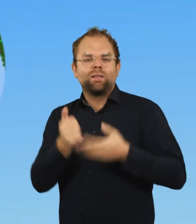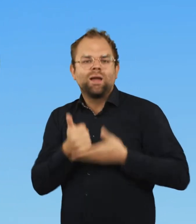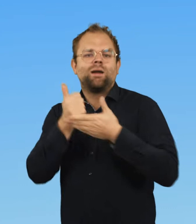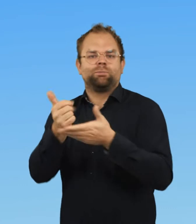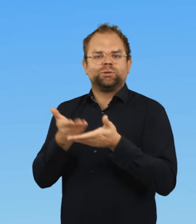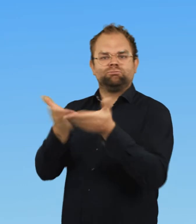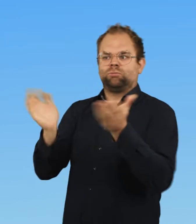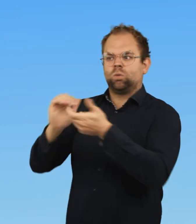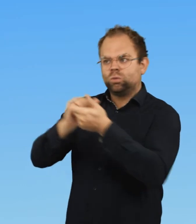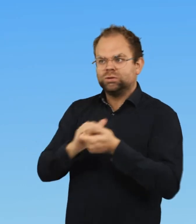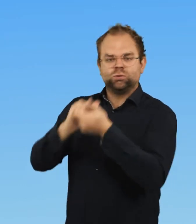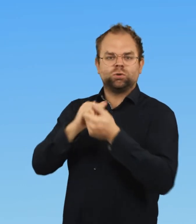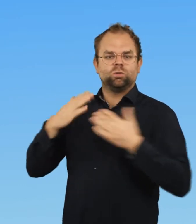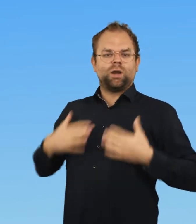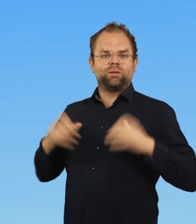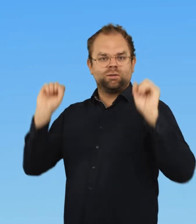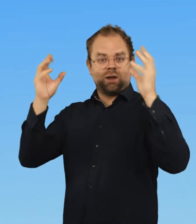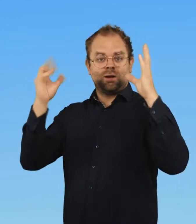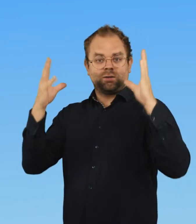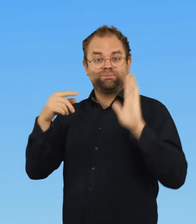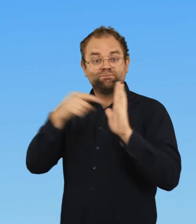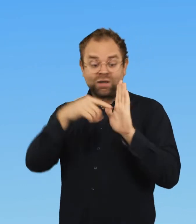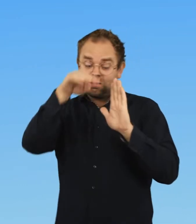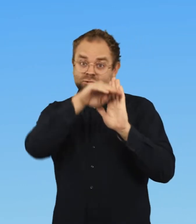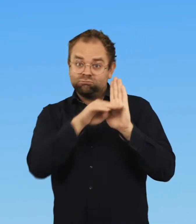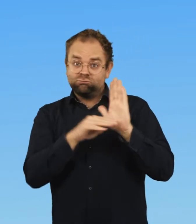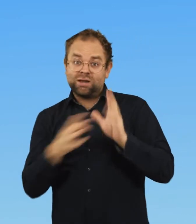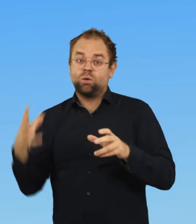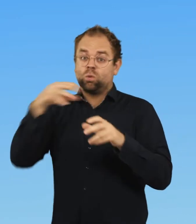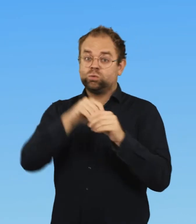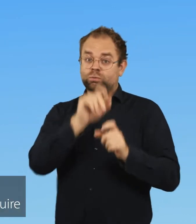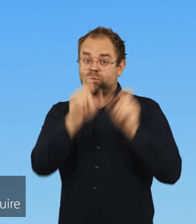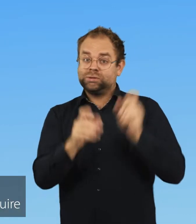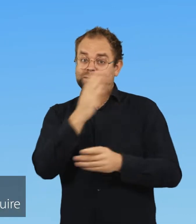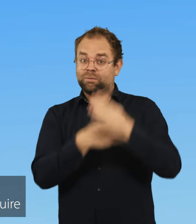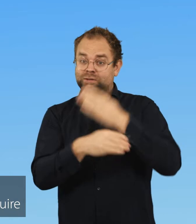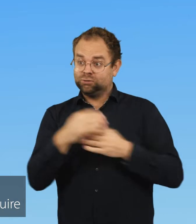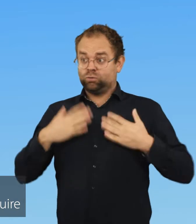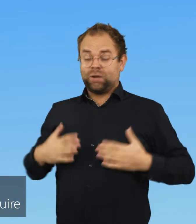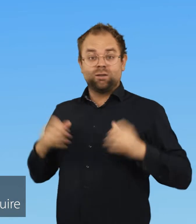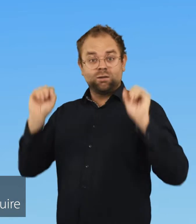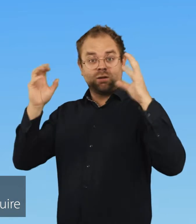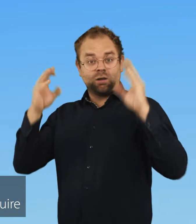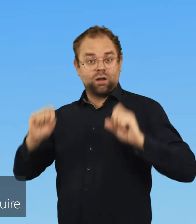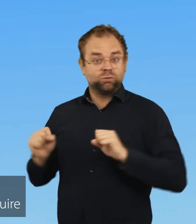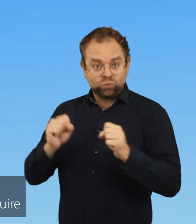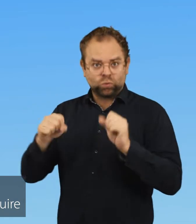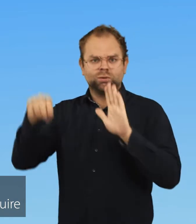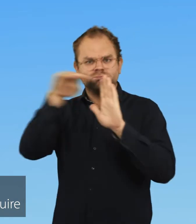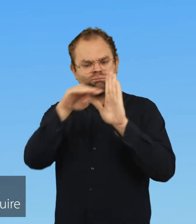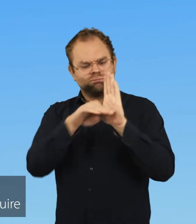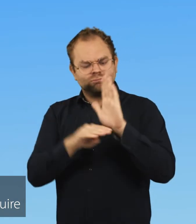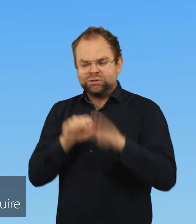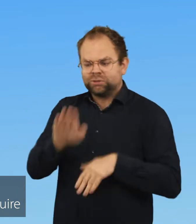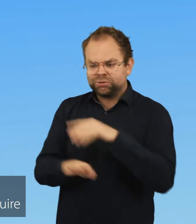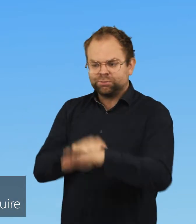umanitari. Le linee guida IACC per l'inclusione delle persone con disabilità nell'azione umanitaria stabiliscono i